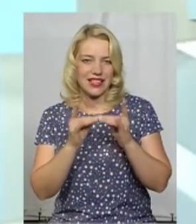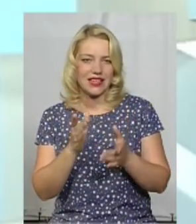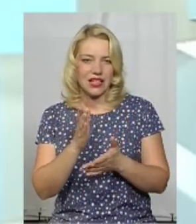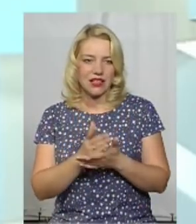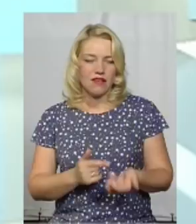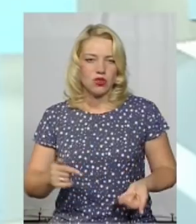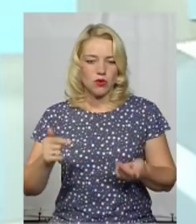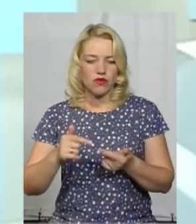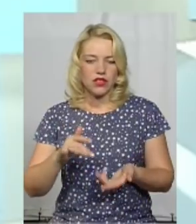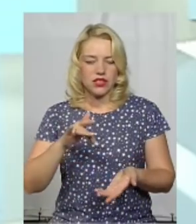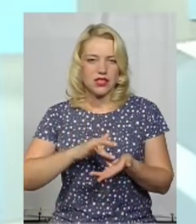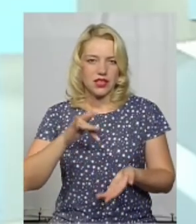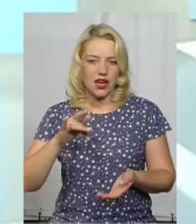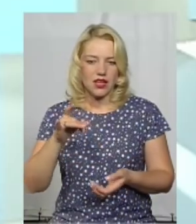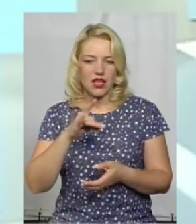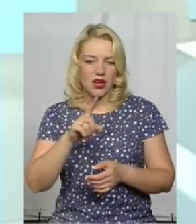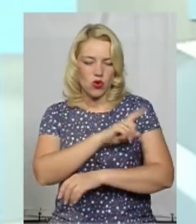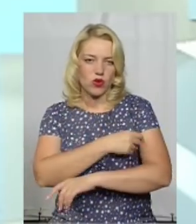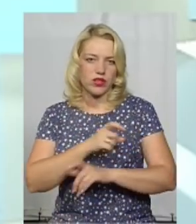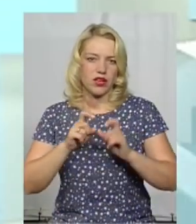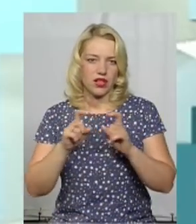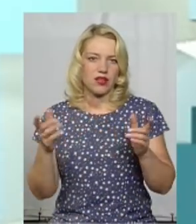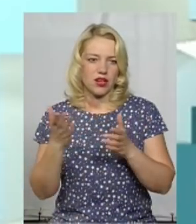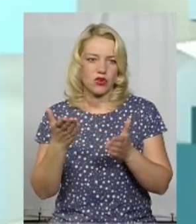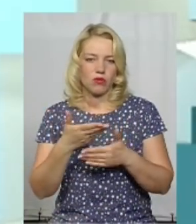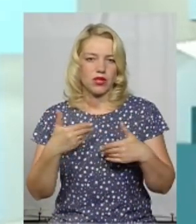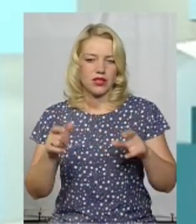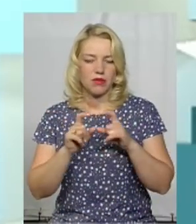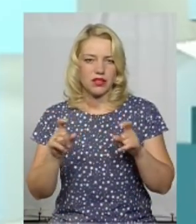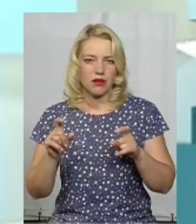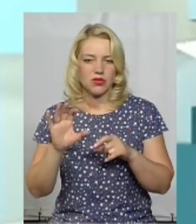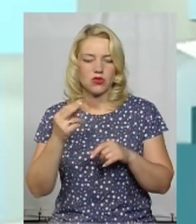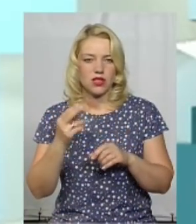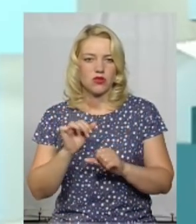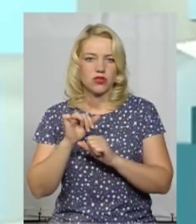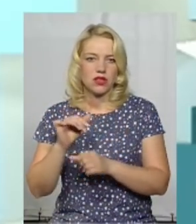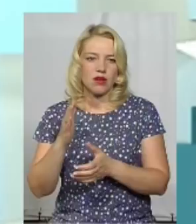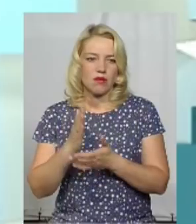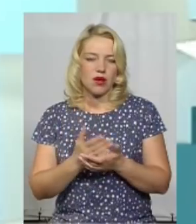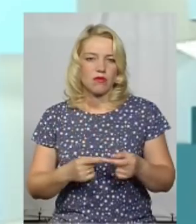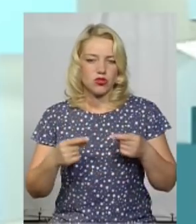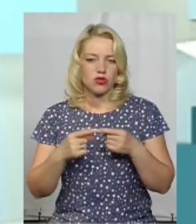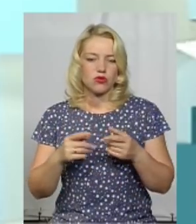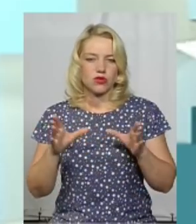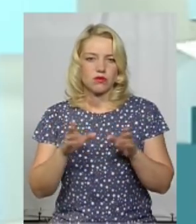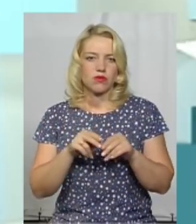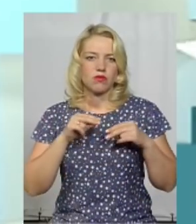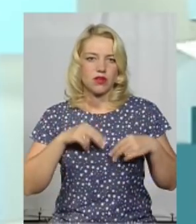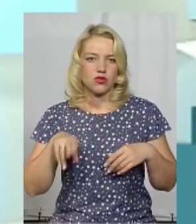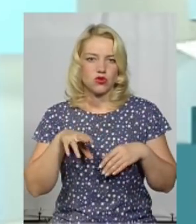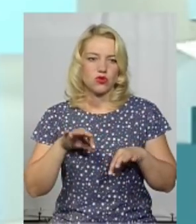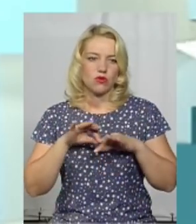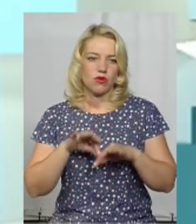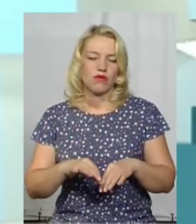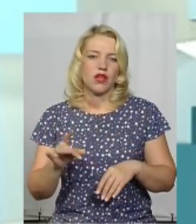відповідні центральні районні лікарні, з якими Департамент соціального захисту має чітку співпрацю щодо проведення